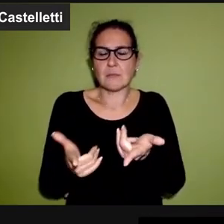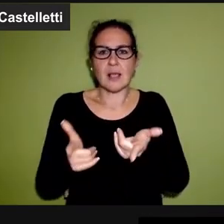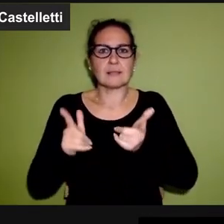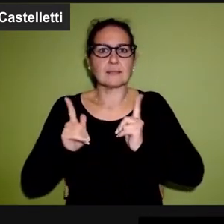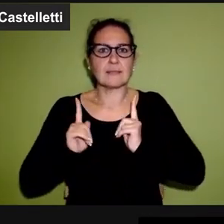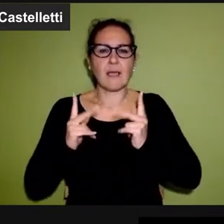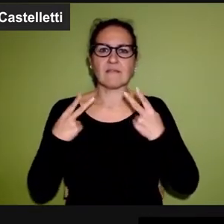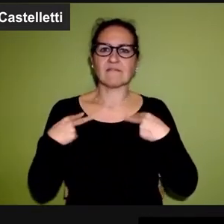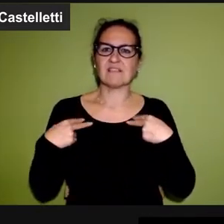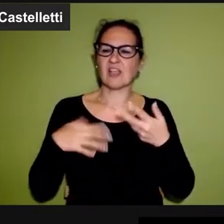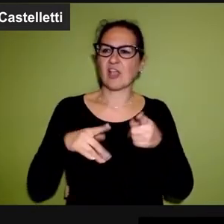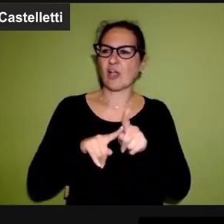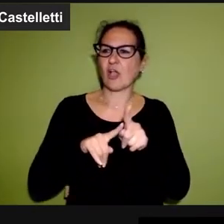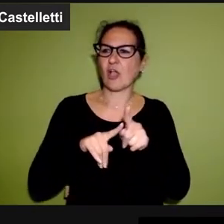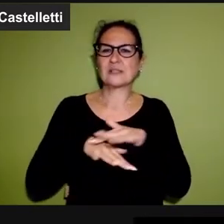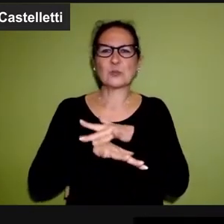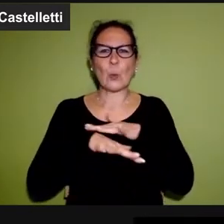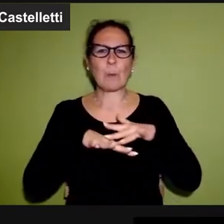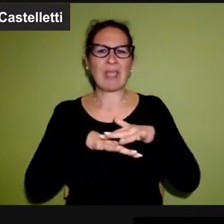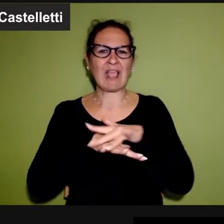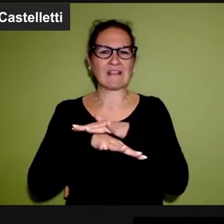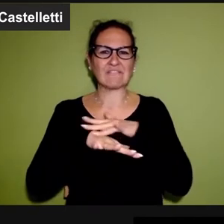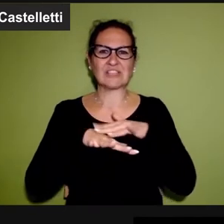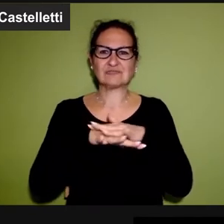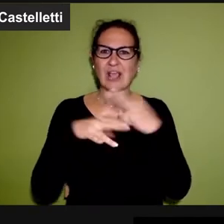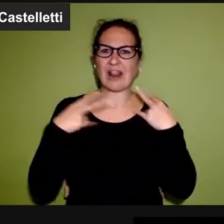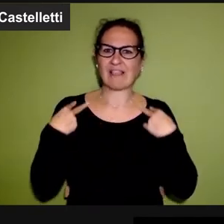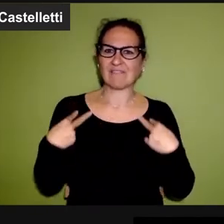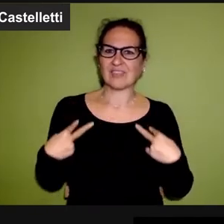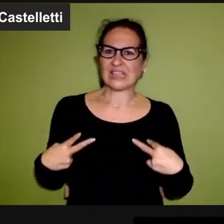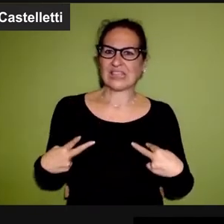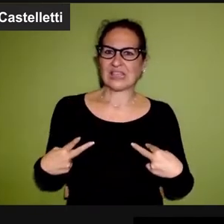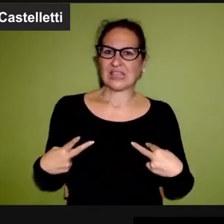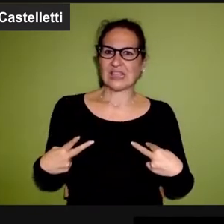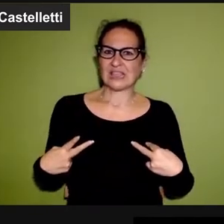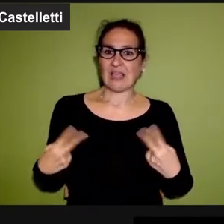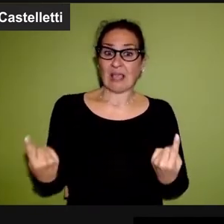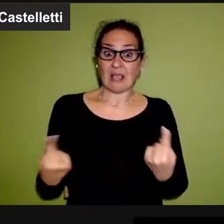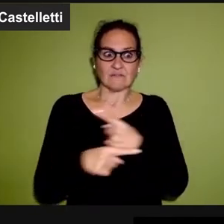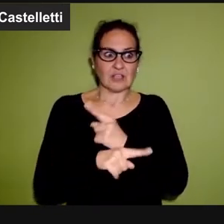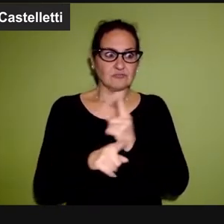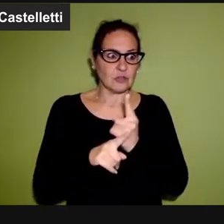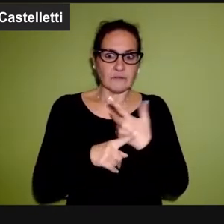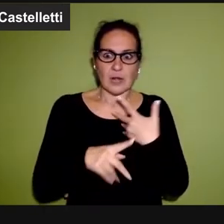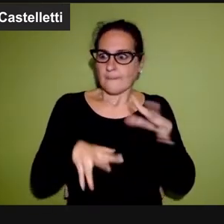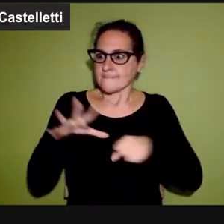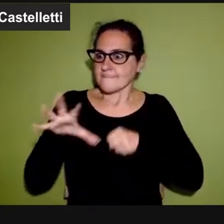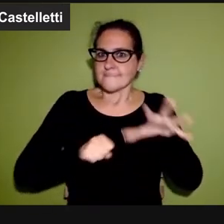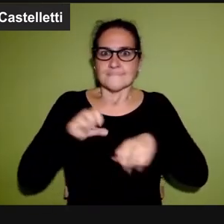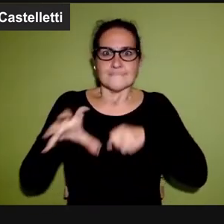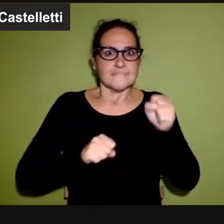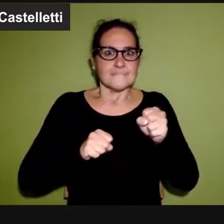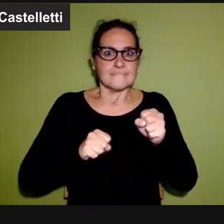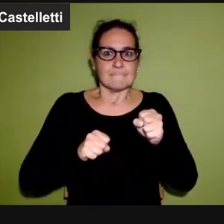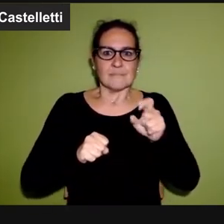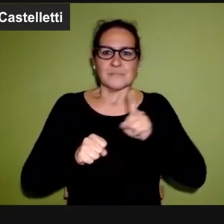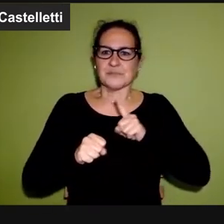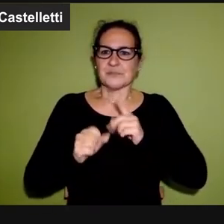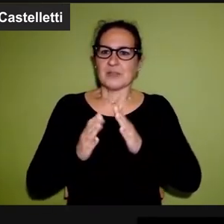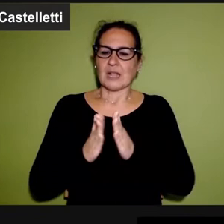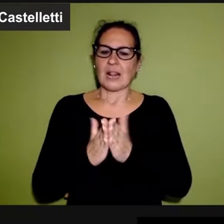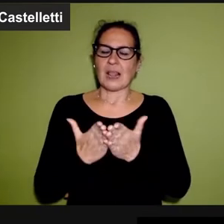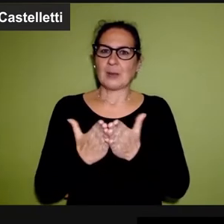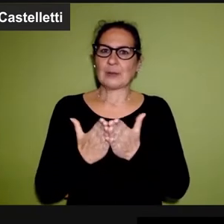porta molto spesso a vivere superficialmente la vita, a non godercela appieno. Il mio